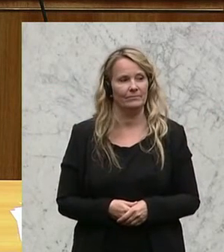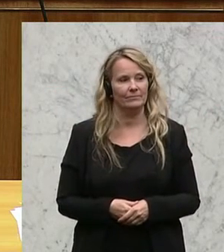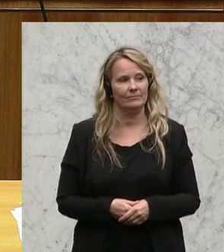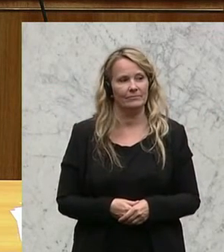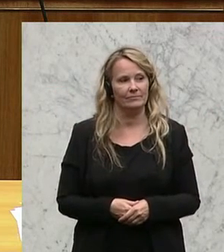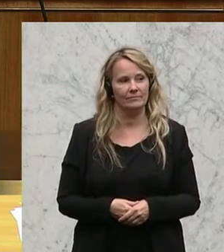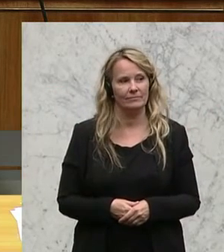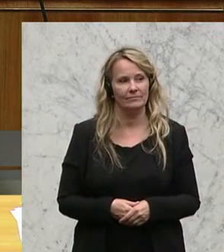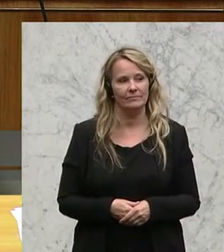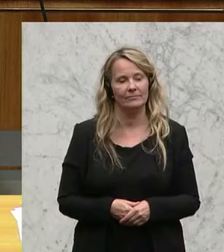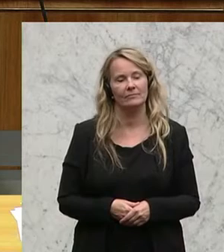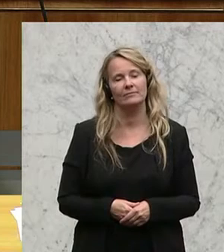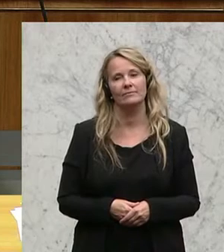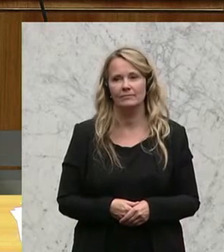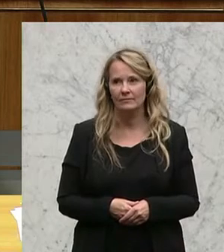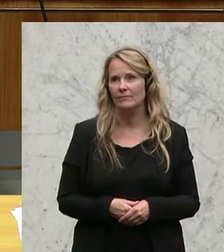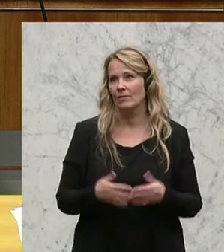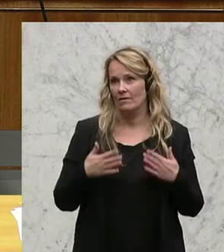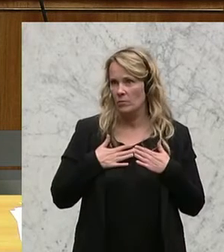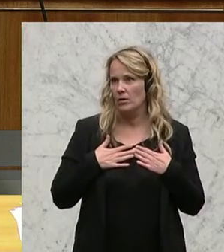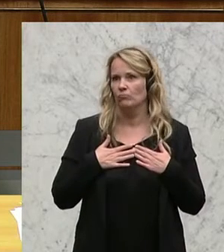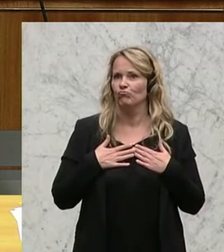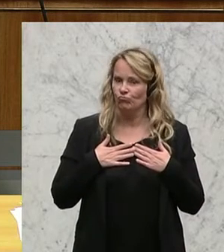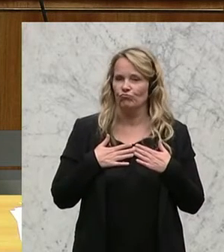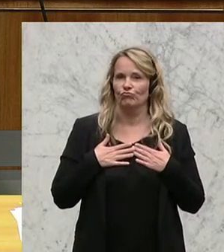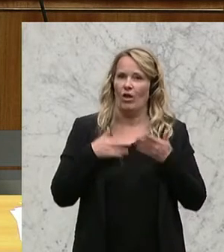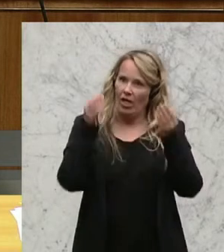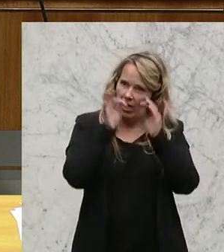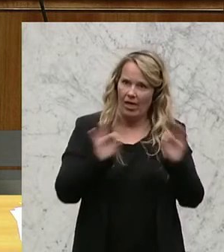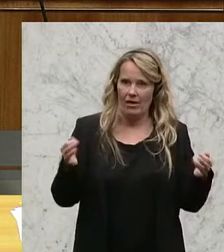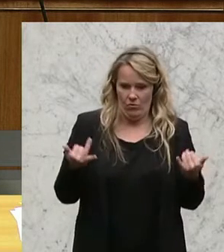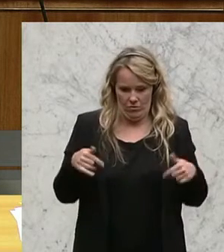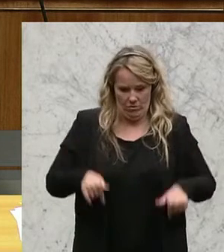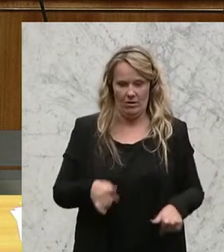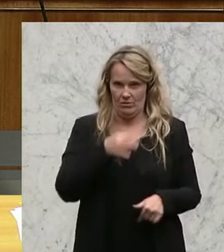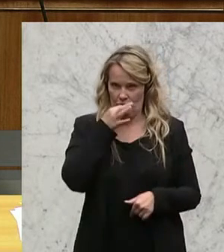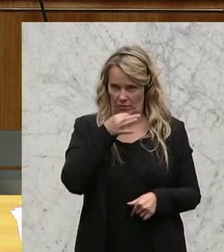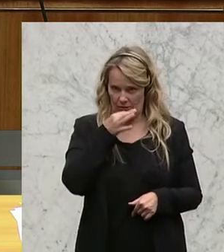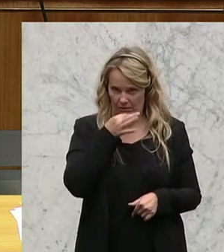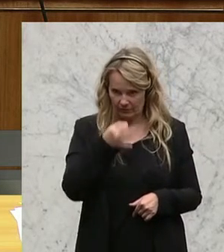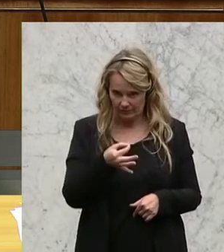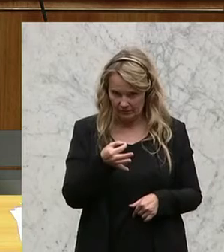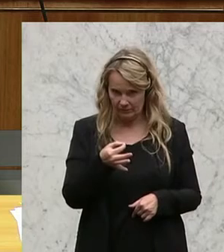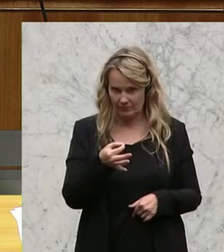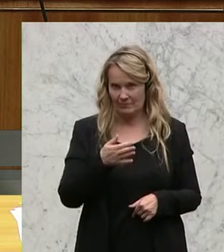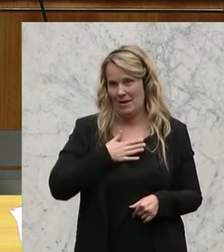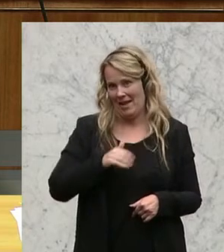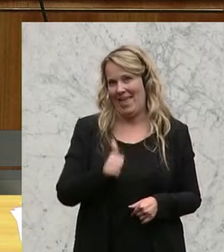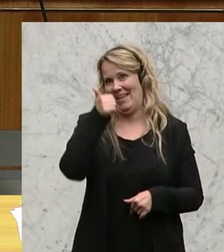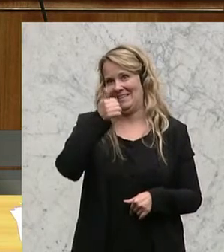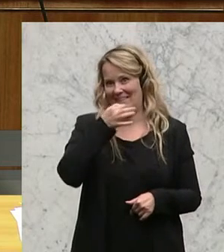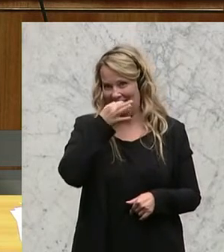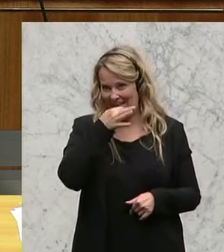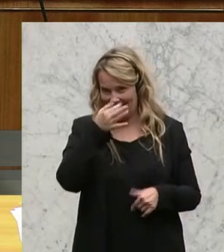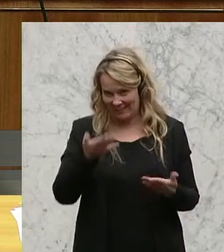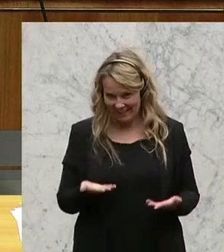es ist mir eine Ehre, heute hier sprechen zu dürfen. Da es meine erste Rede